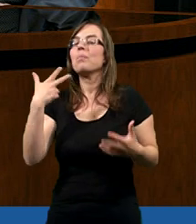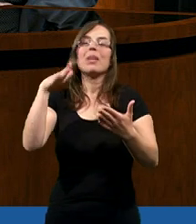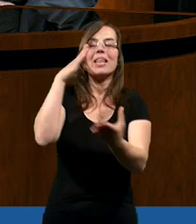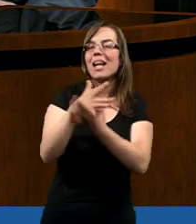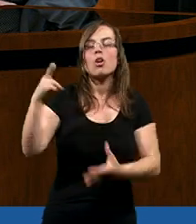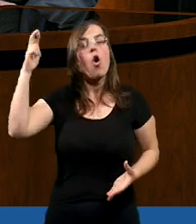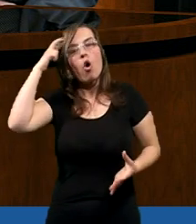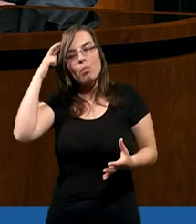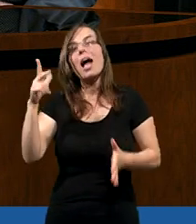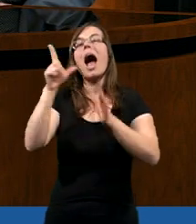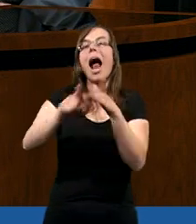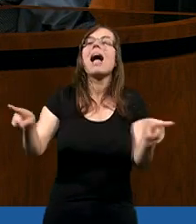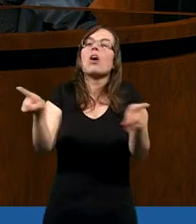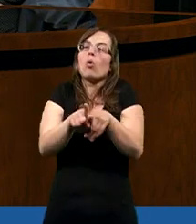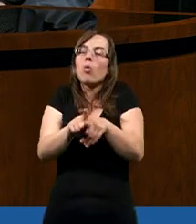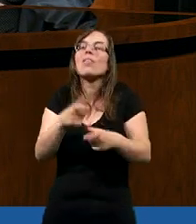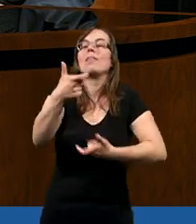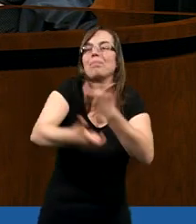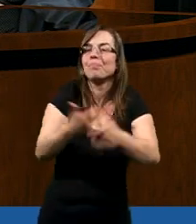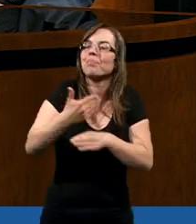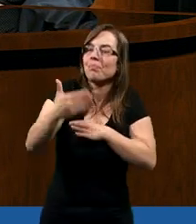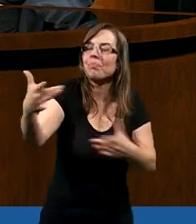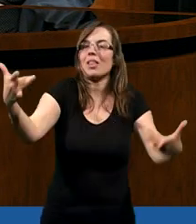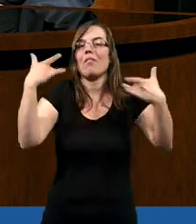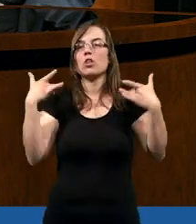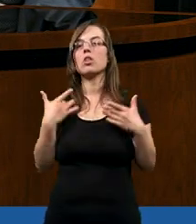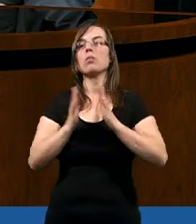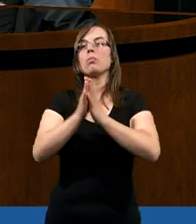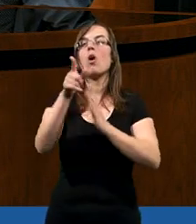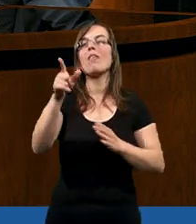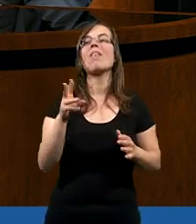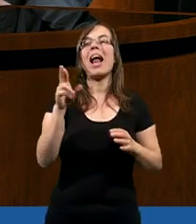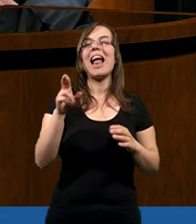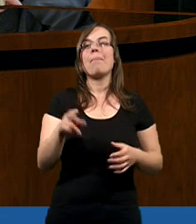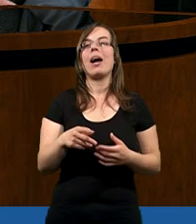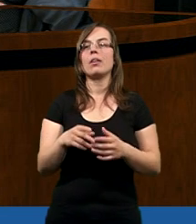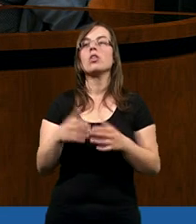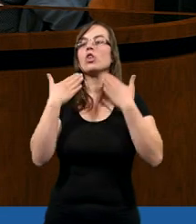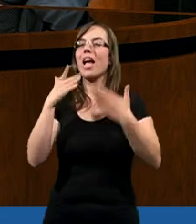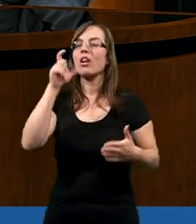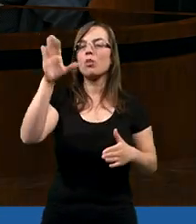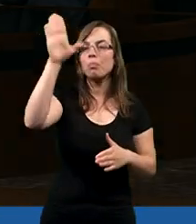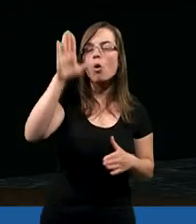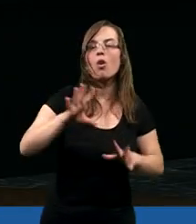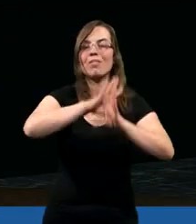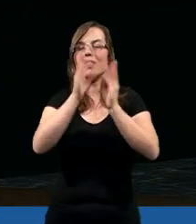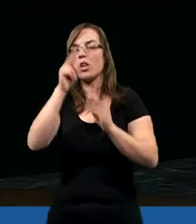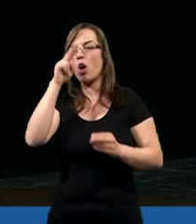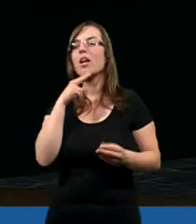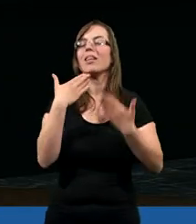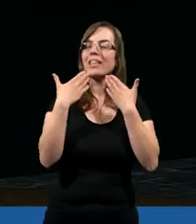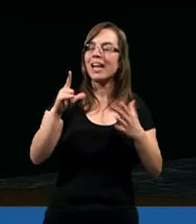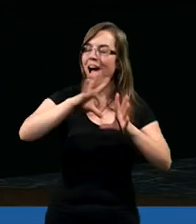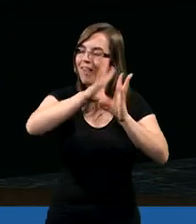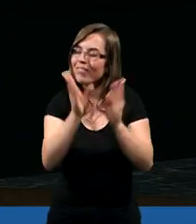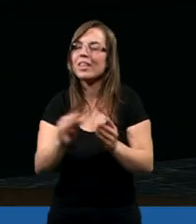abyśmy nie tylko rozumieli, ale również stosowali w życiu. Bracie Waldemarze, proszę. Boże Ojcze Wszechmogący,